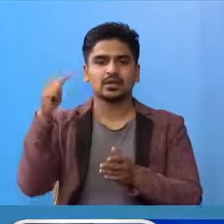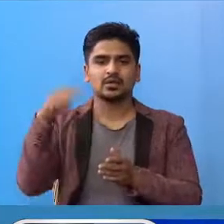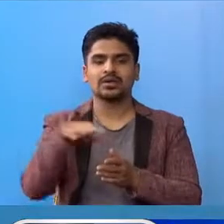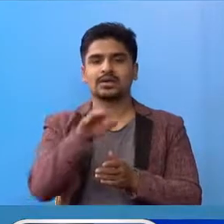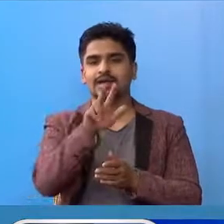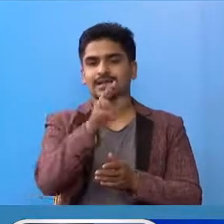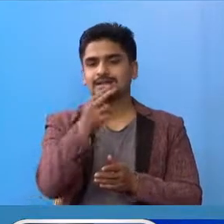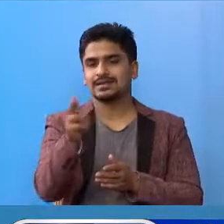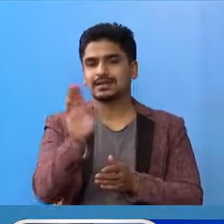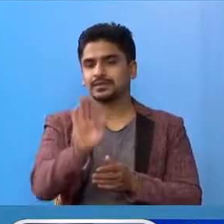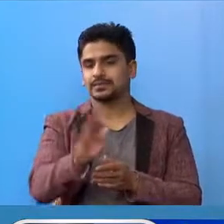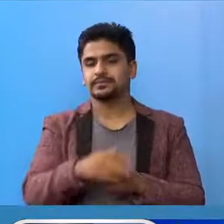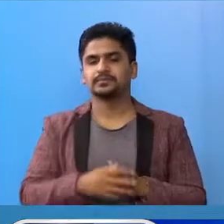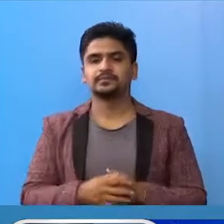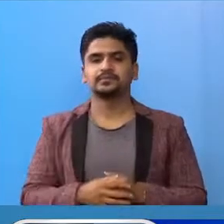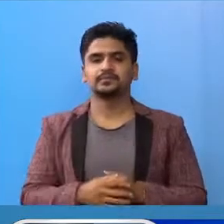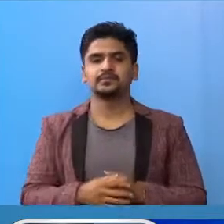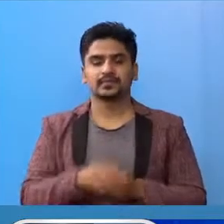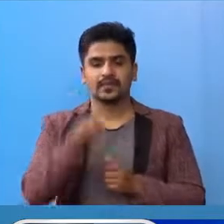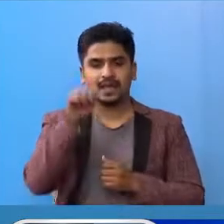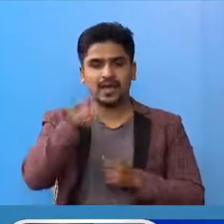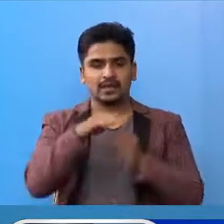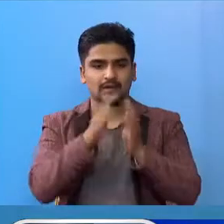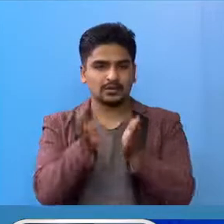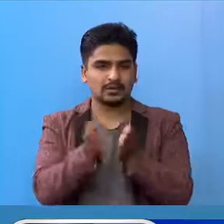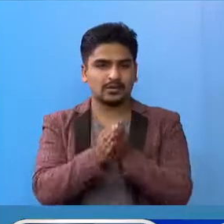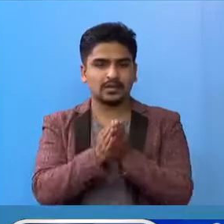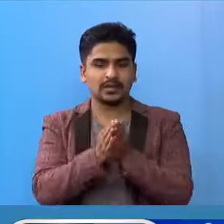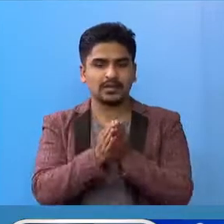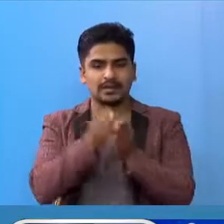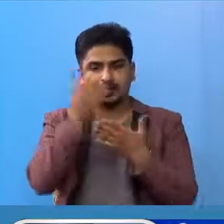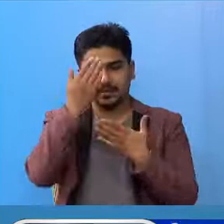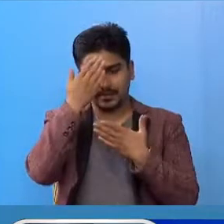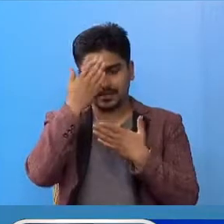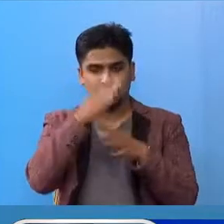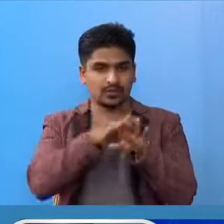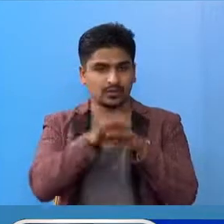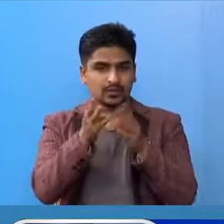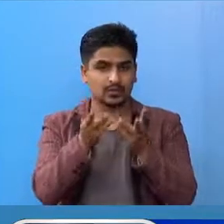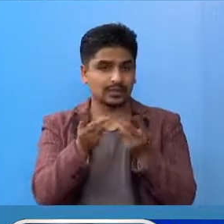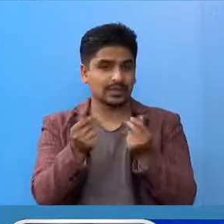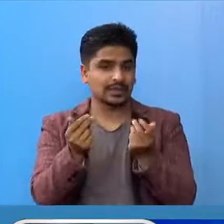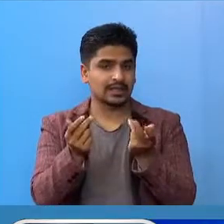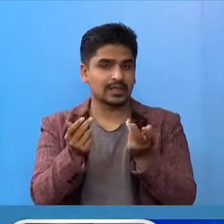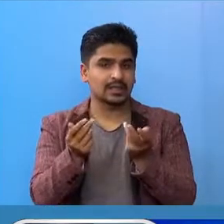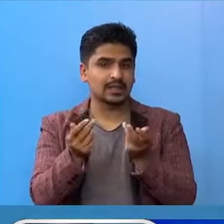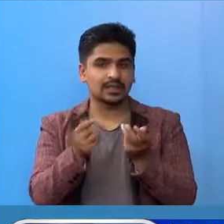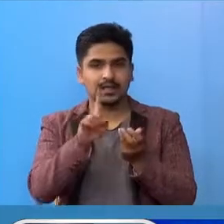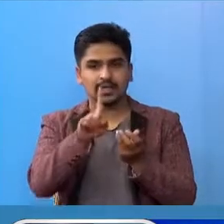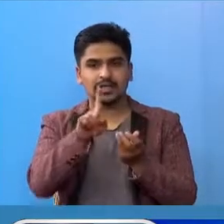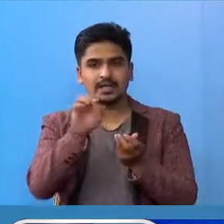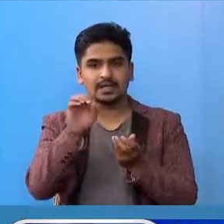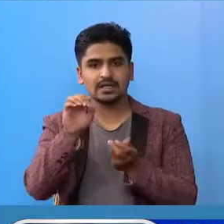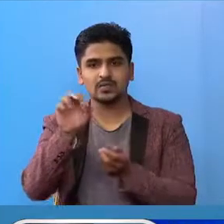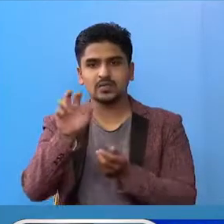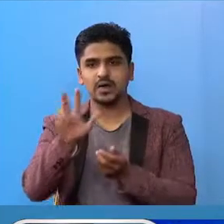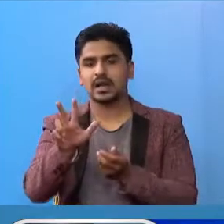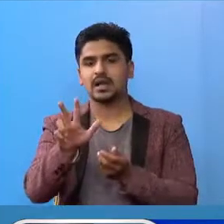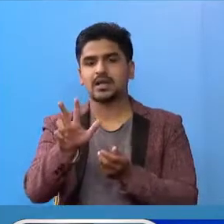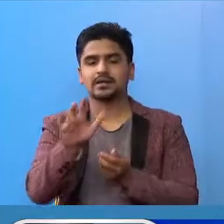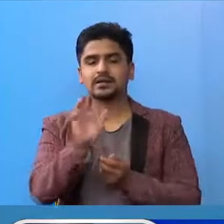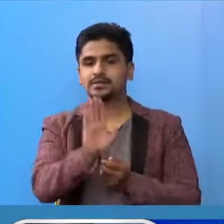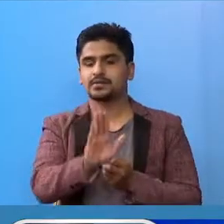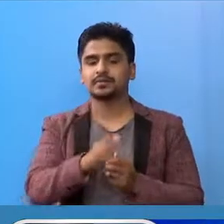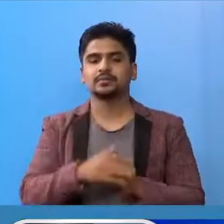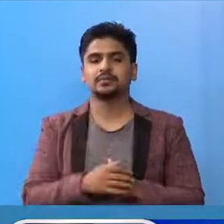का आठ जना उनुँँछ रा आजको जम्मा संक्रमित हुने अरुको संख्या 1,08